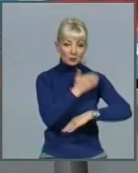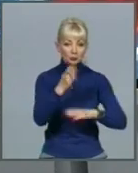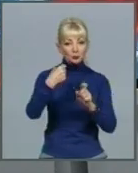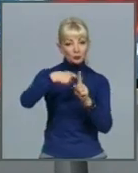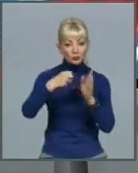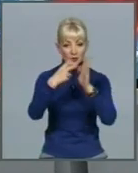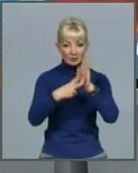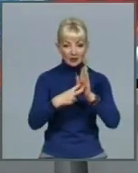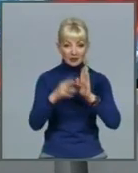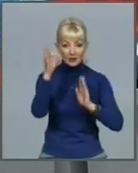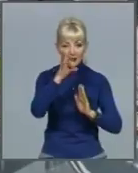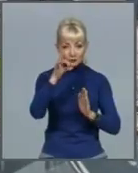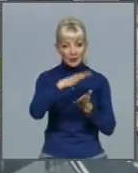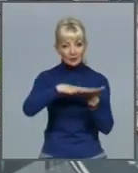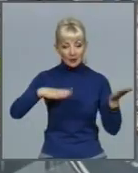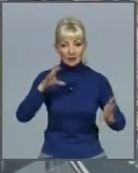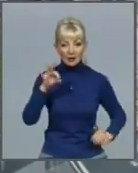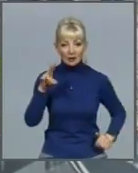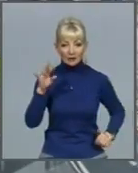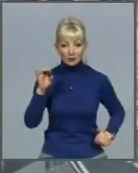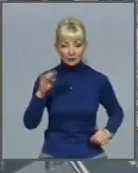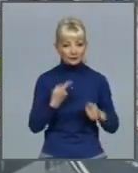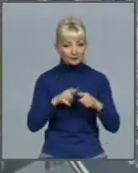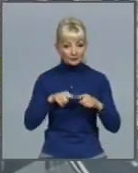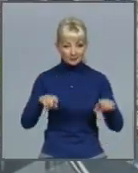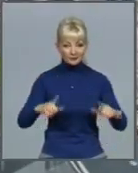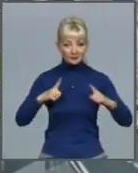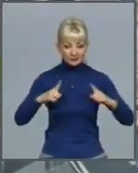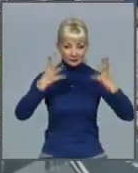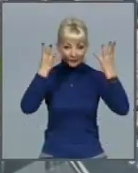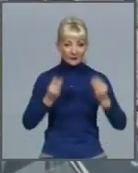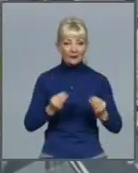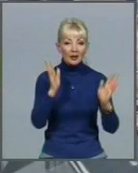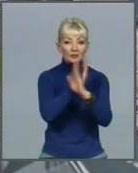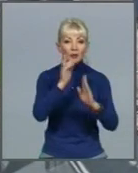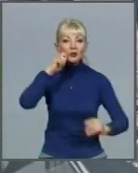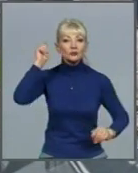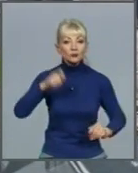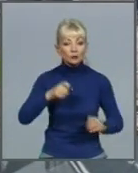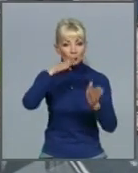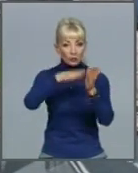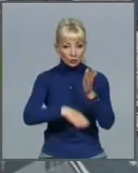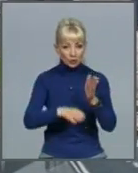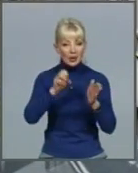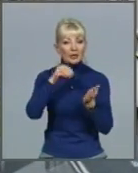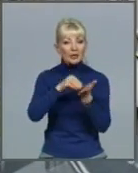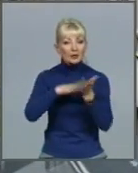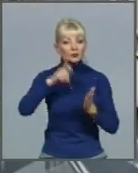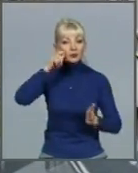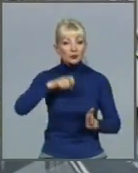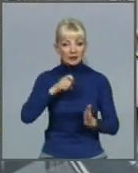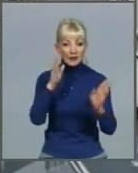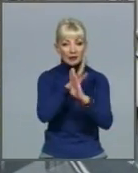Продовжить Марія Солов'єва. Цими вихідними погода в Україні погіршиться. За даними Українського гідрометцентру, у